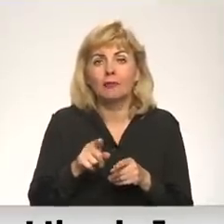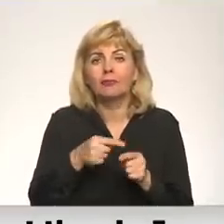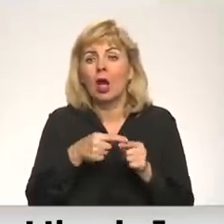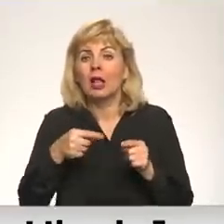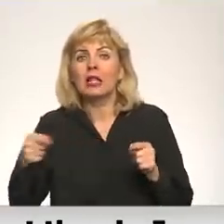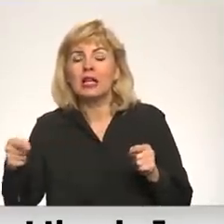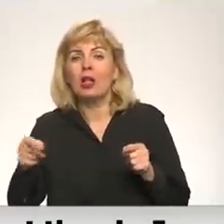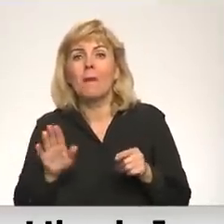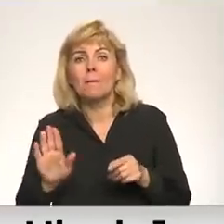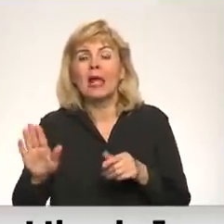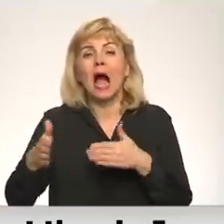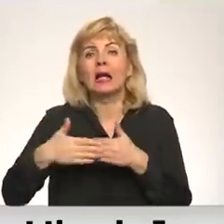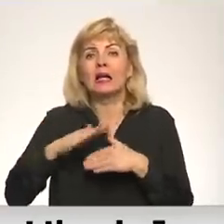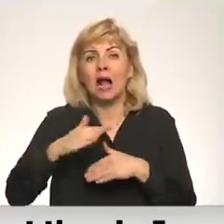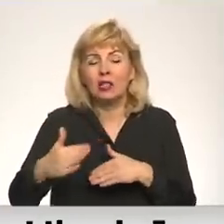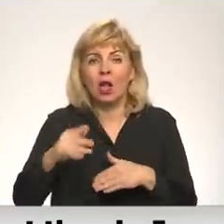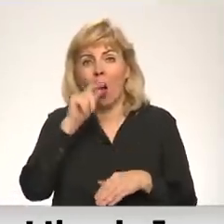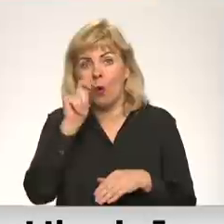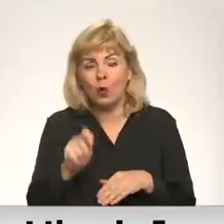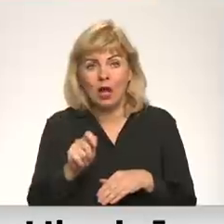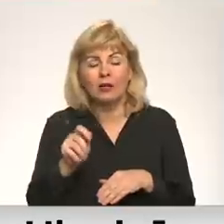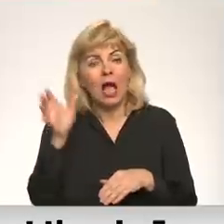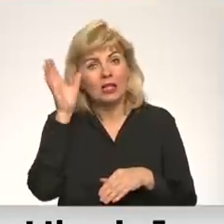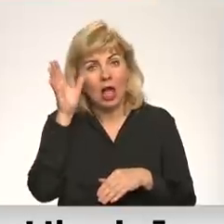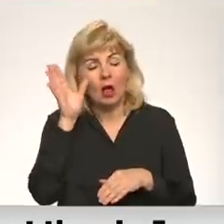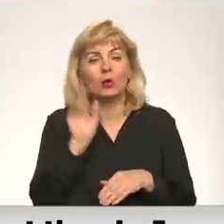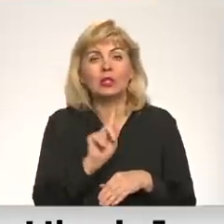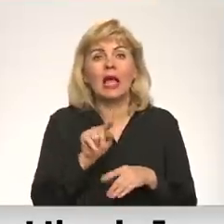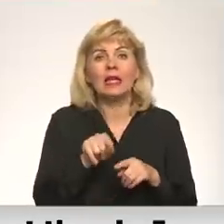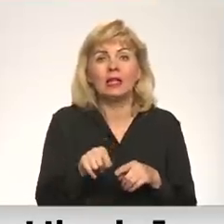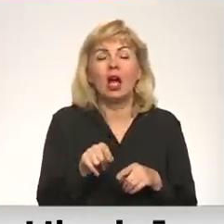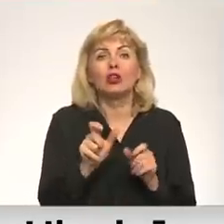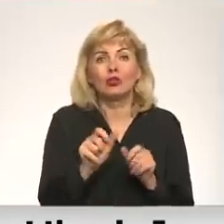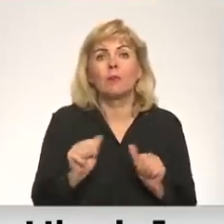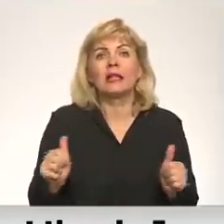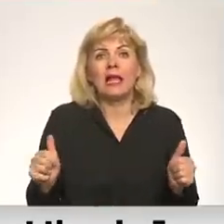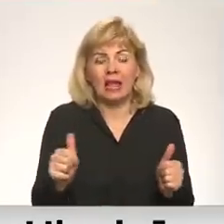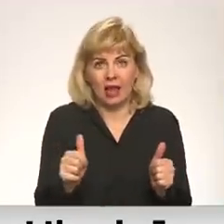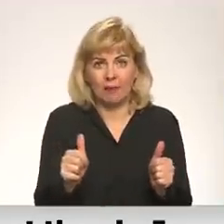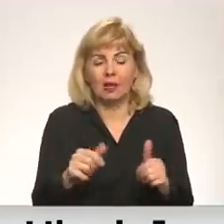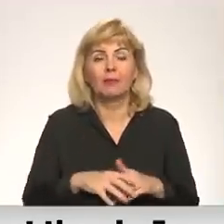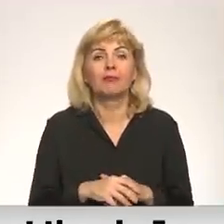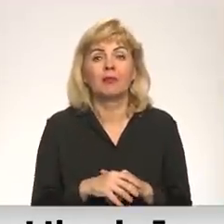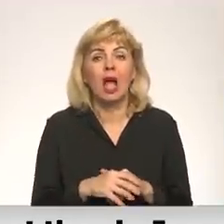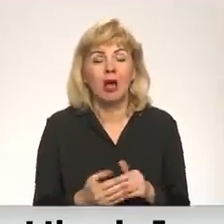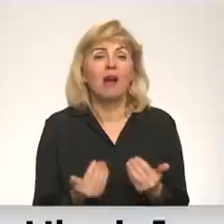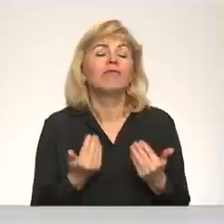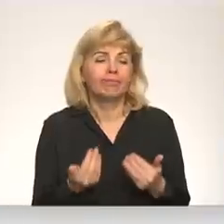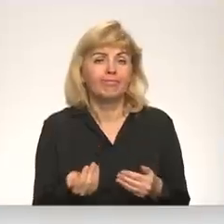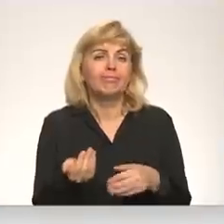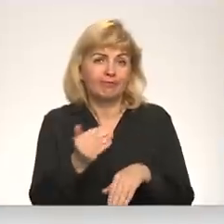piekrastē līdz jūrai, ko it kā Ukrainai mēs teoretiski varam teikt, ka tā šobrīd tā kā ieņemta, jā? Jā, faktiski